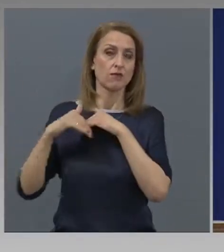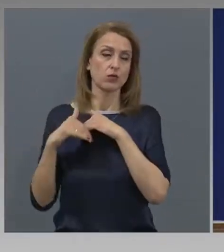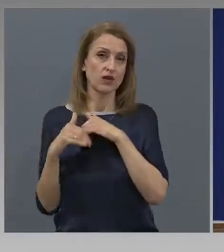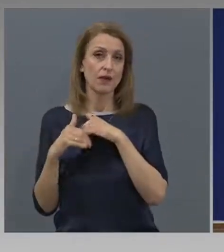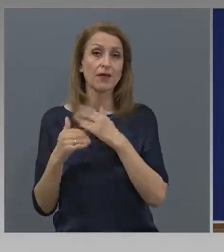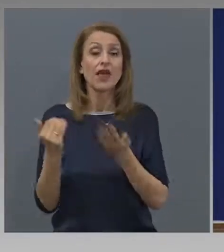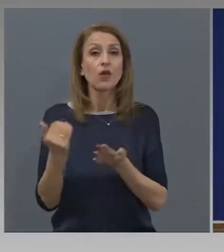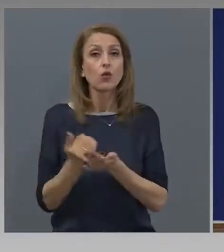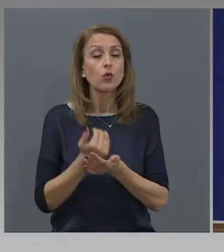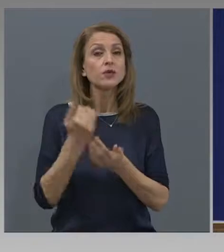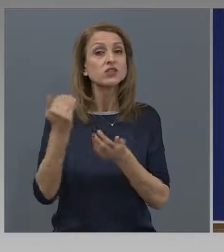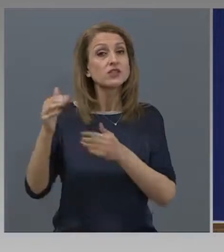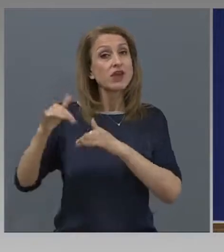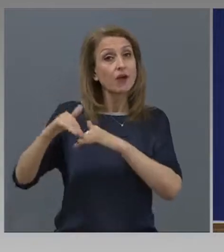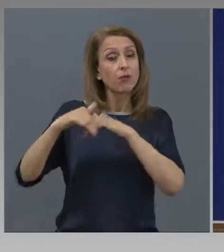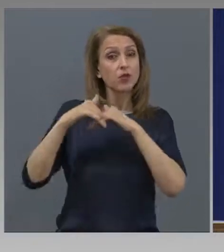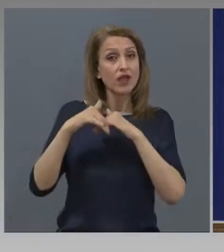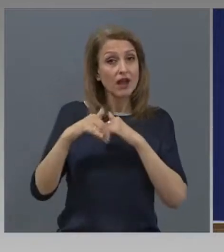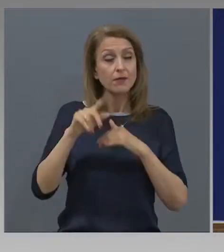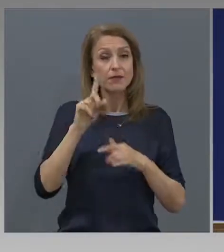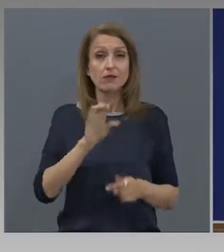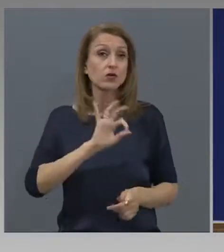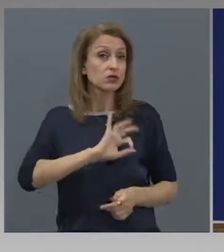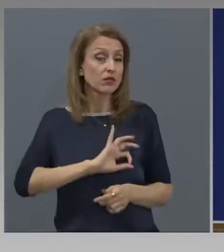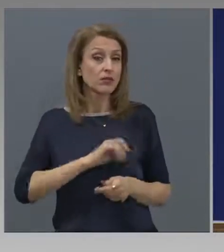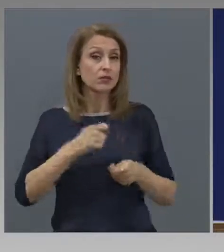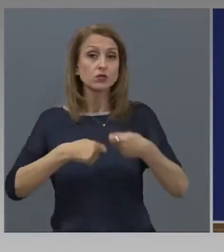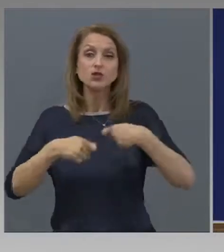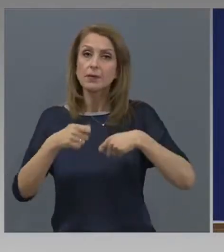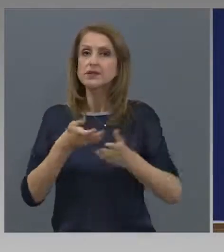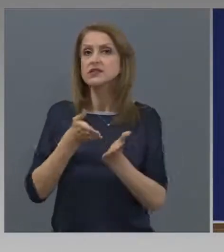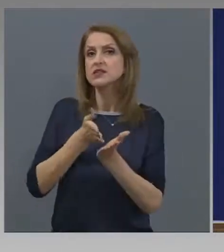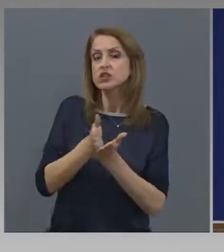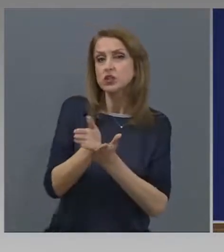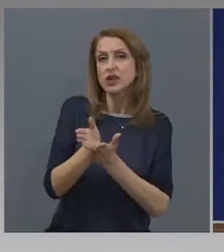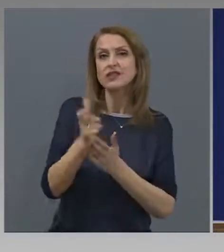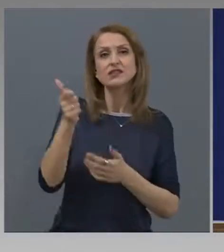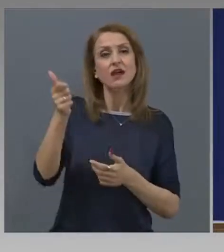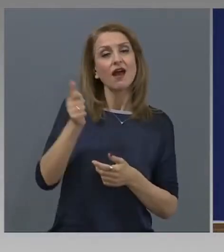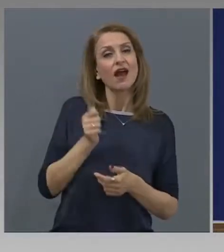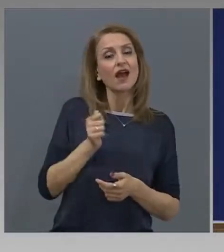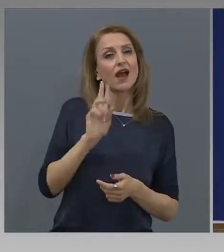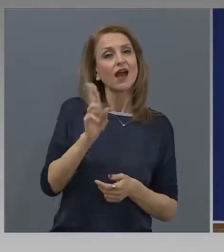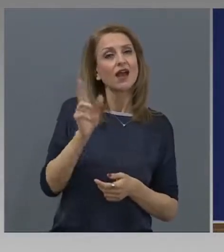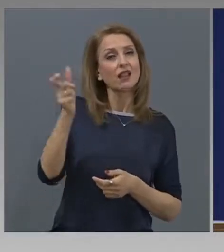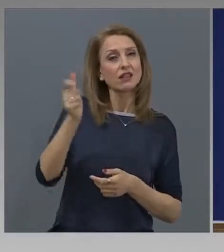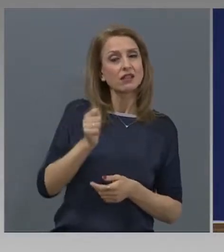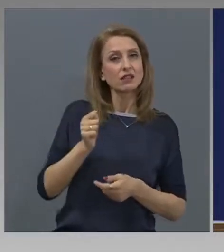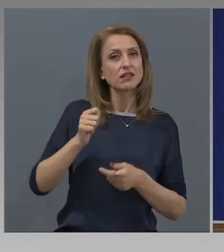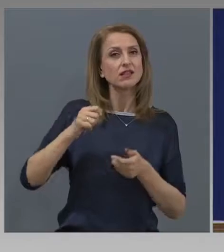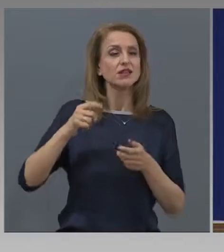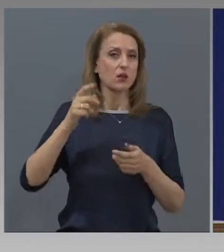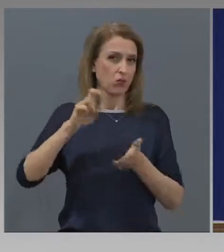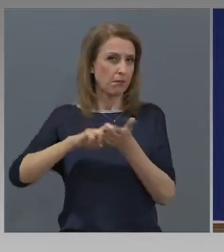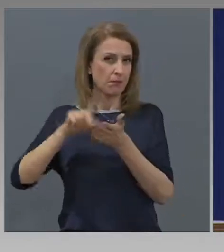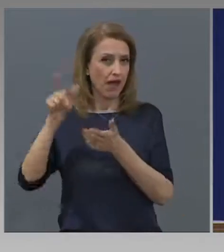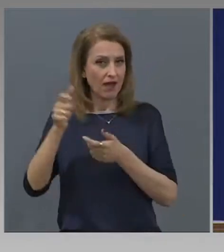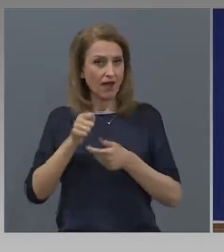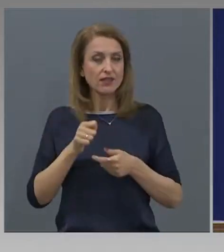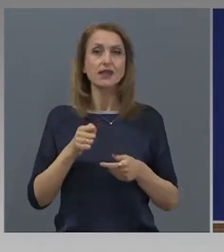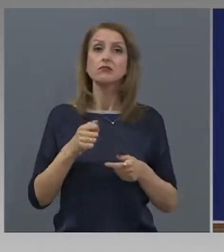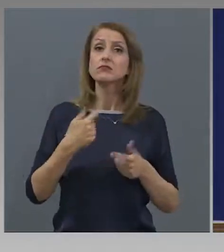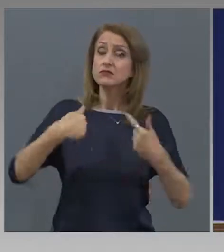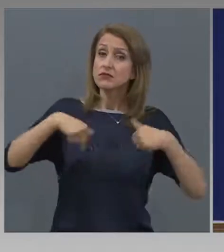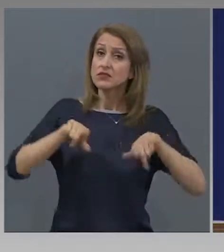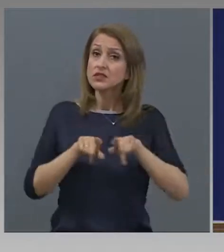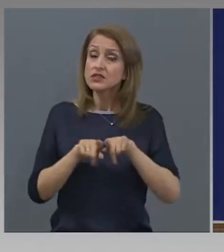Економическа подкрепа ще може да получи бизнеса и през кредитните схеми, които се дават. Освен това, ние подготвяме и